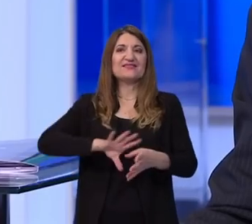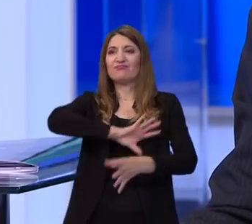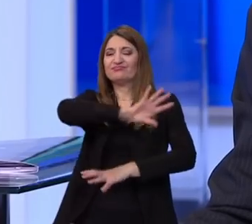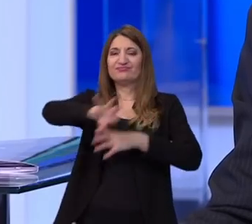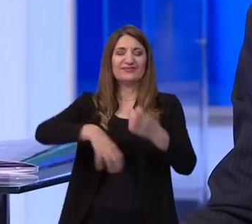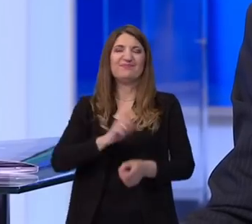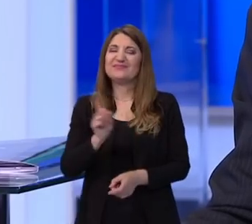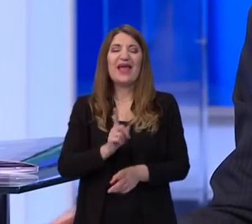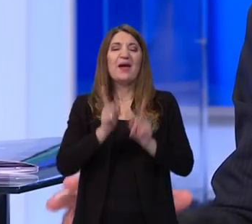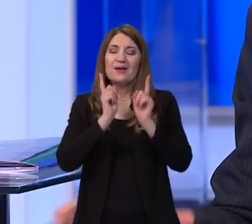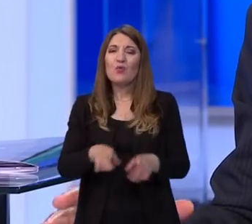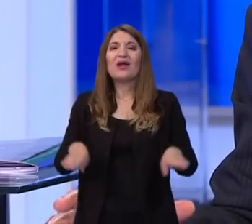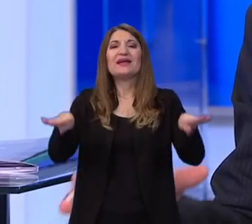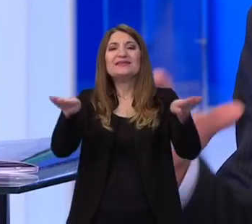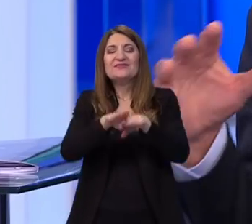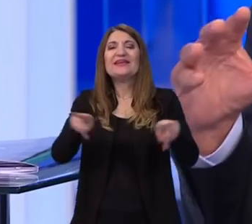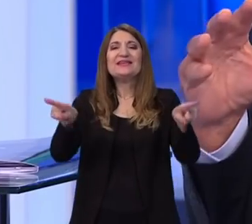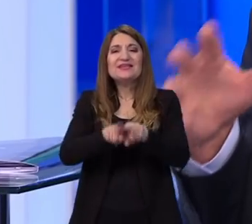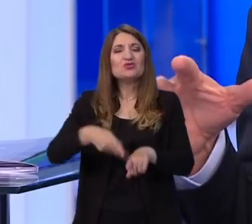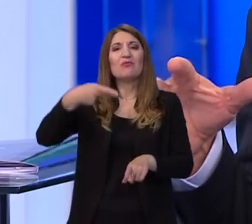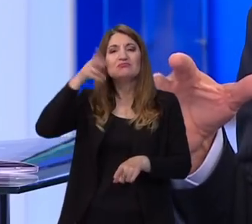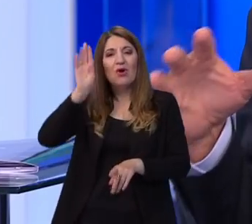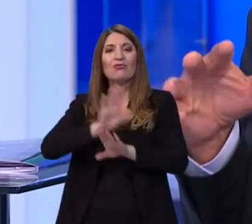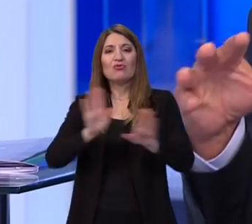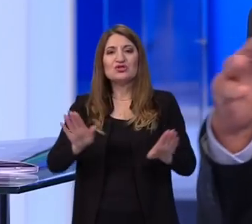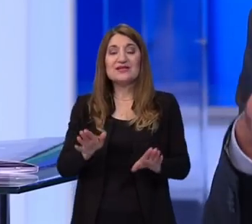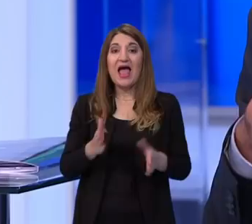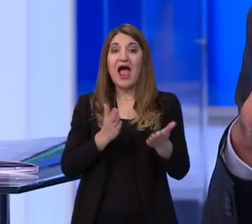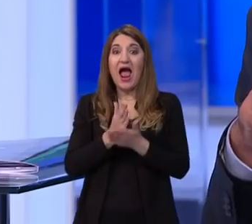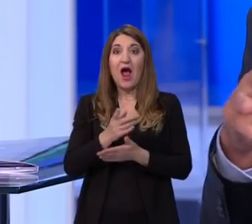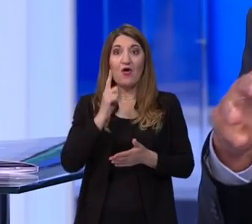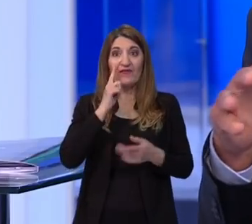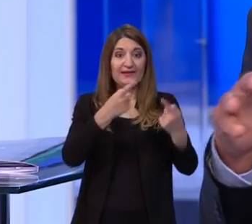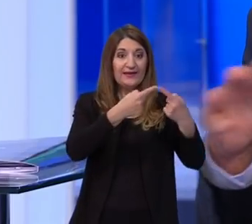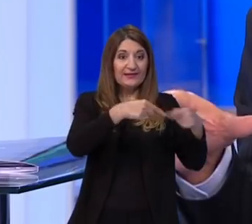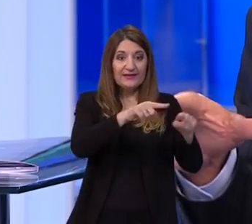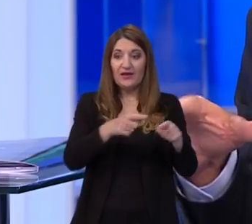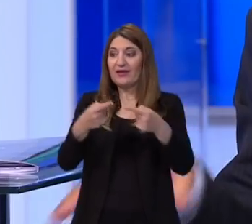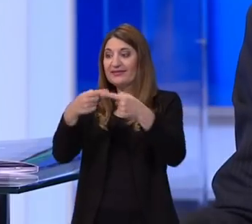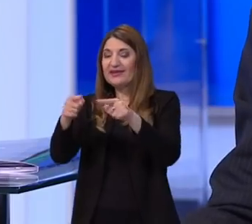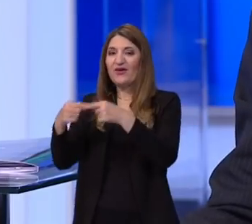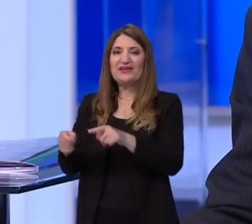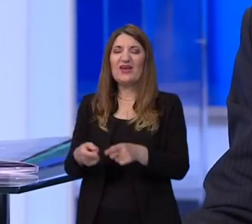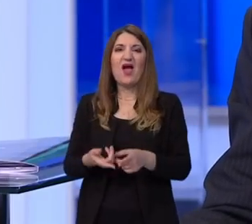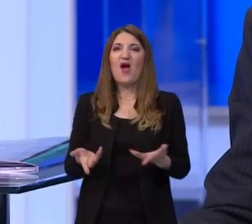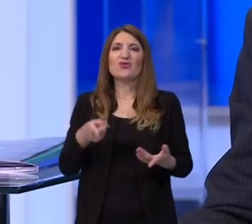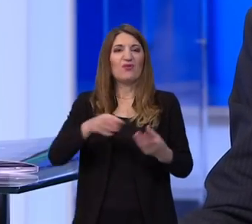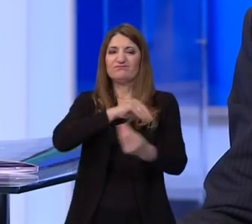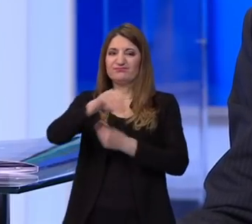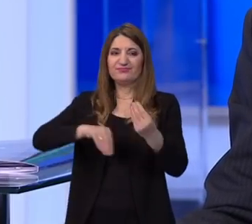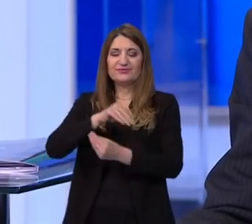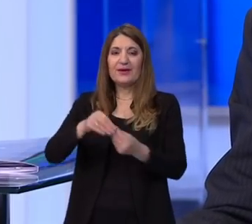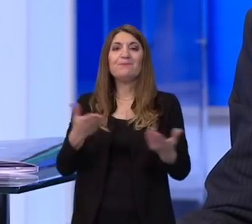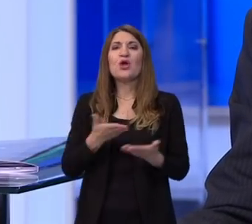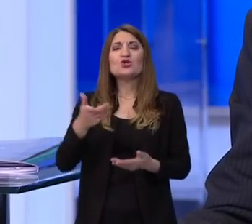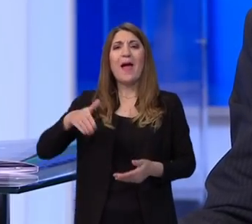svi imaju istu šansu i jednakopravnost. Dakle, pitanje je onda selektivno kriterija i ne zna se gdje bi se došlo. Međutim, ovo što